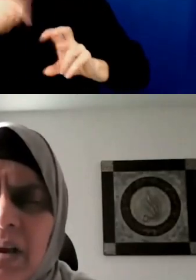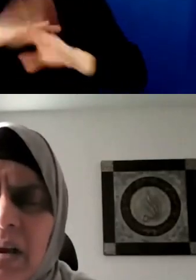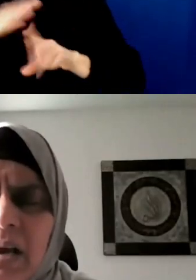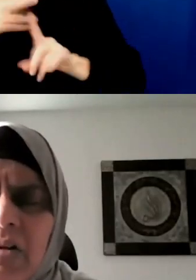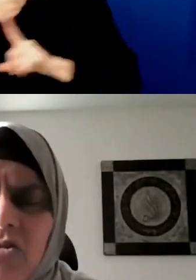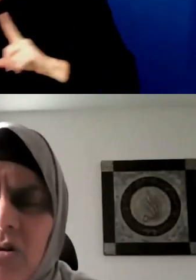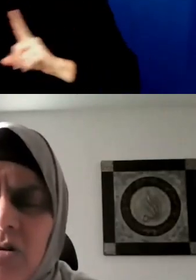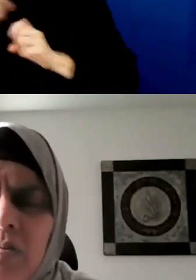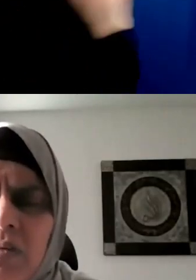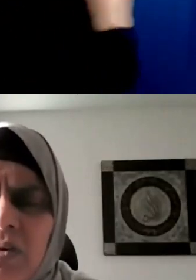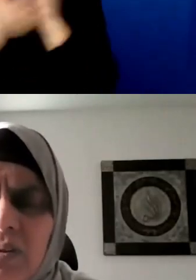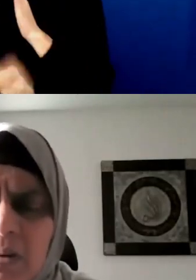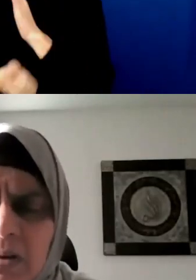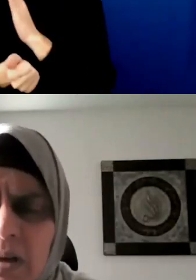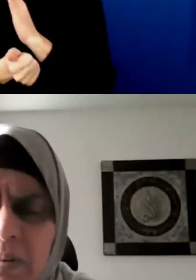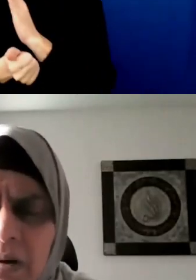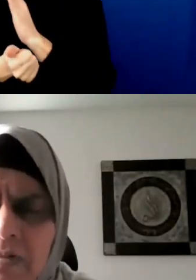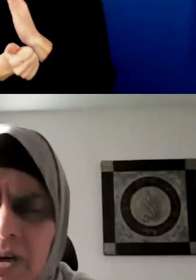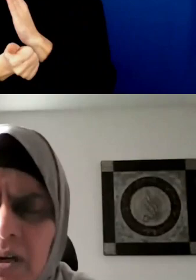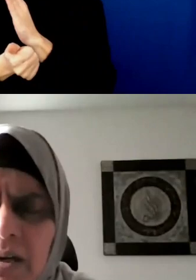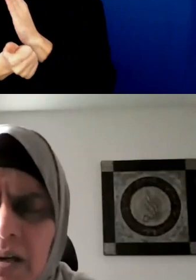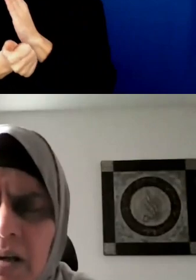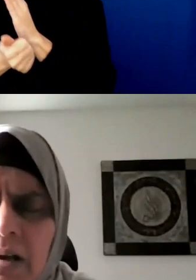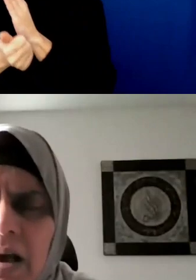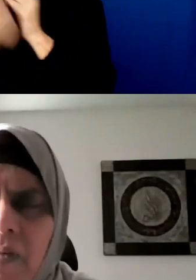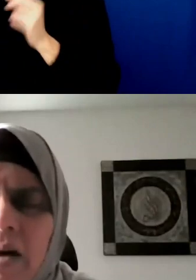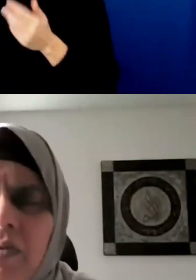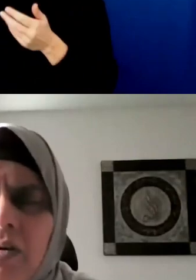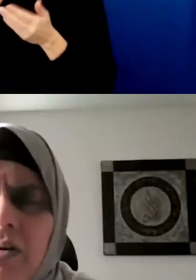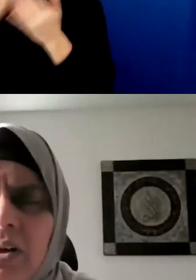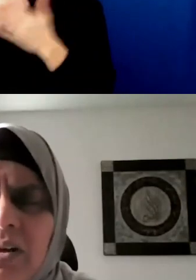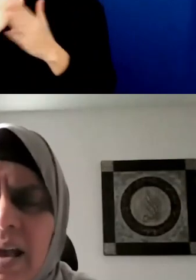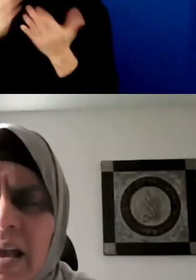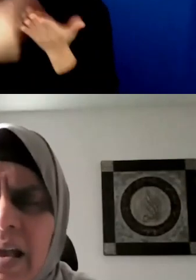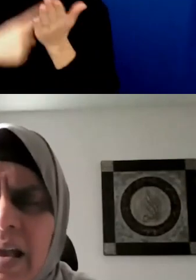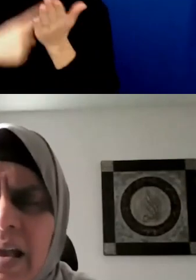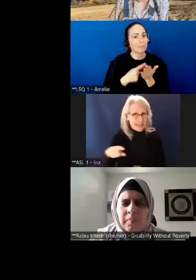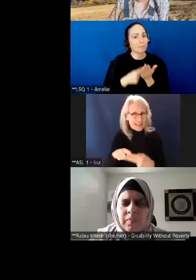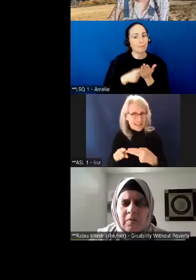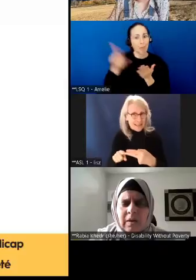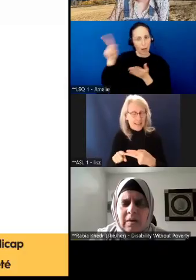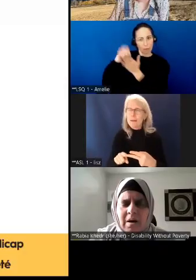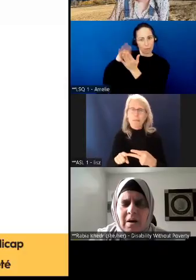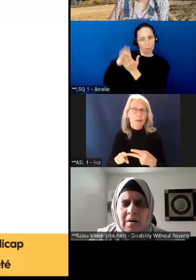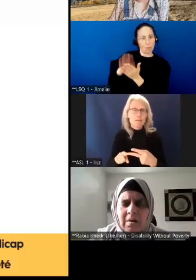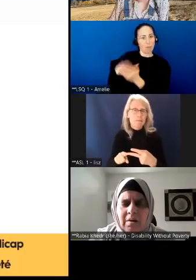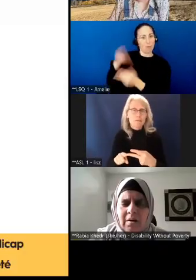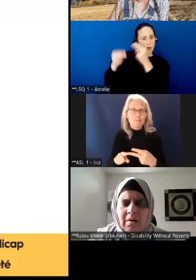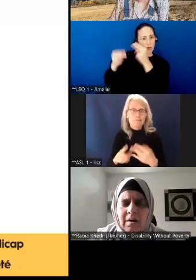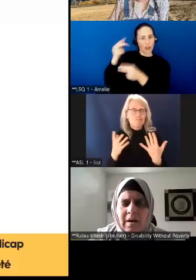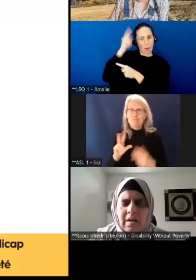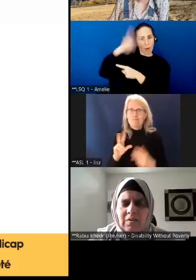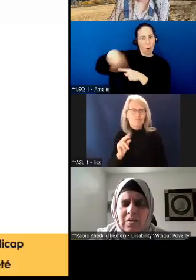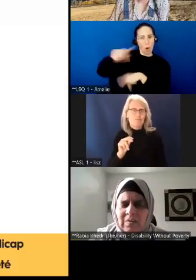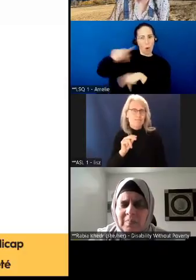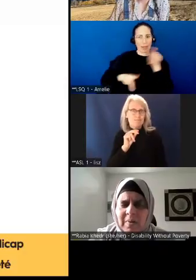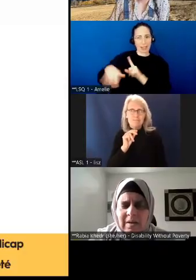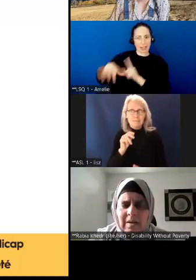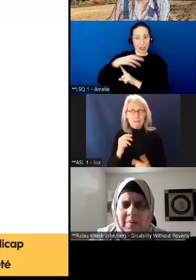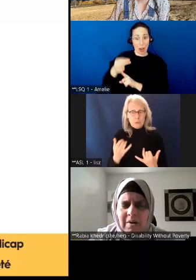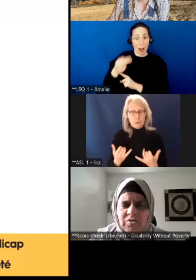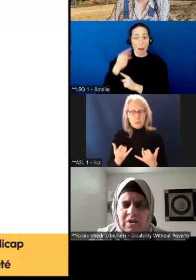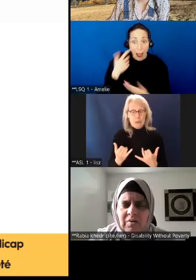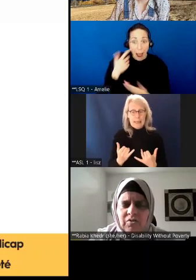pauvreté et que nous serions en train de discuter ce qui a été mis dans le budget pour les personnes vivant en situation de handicap.